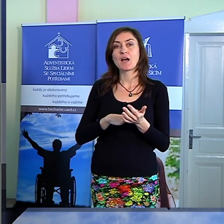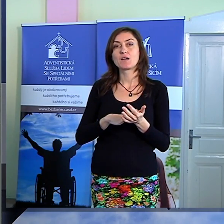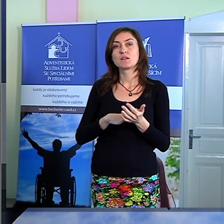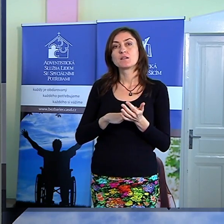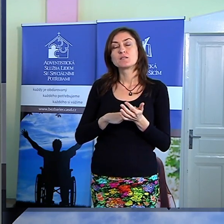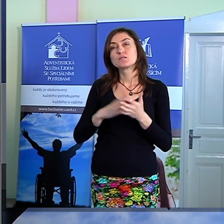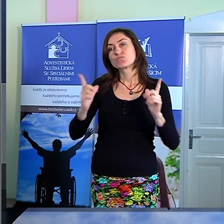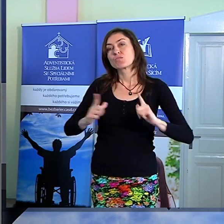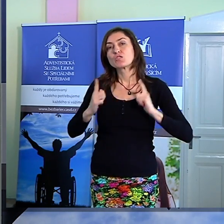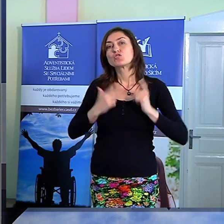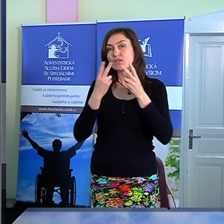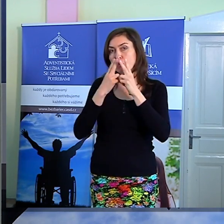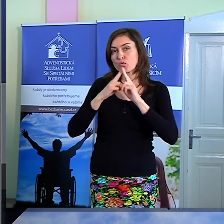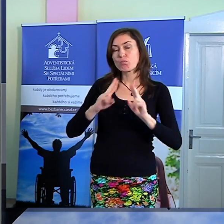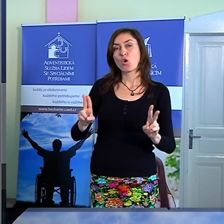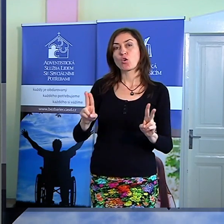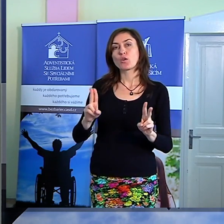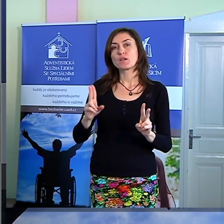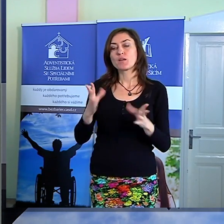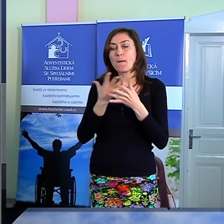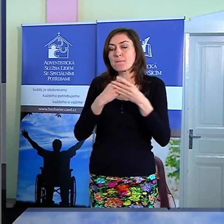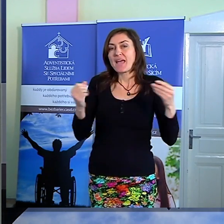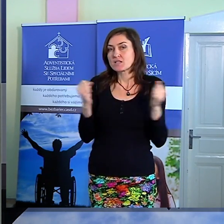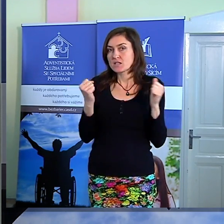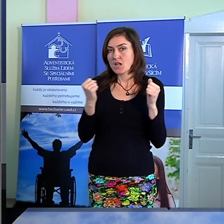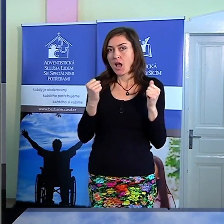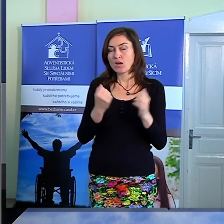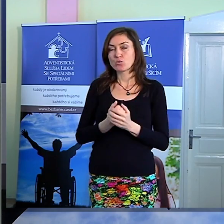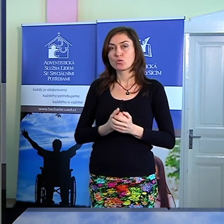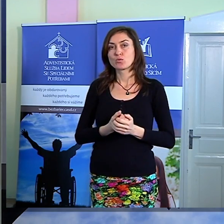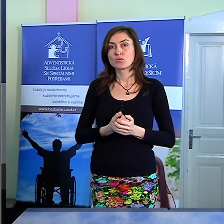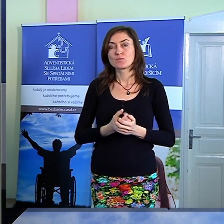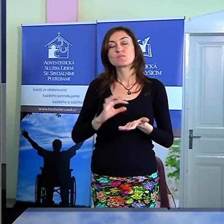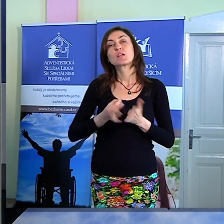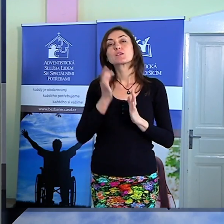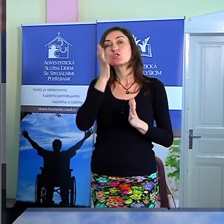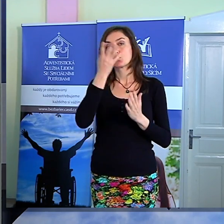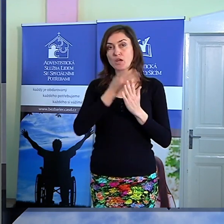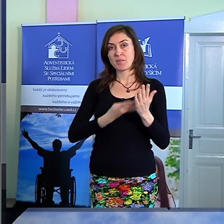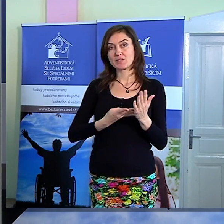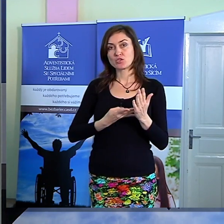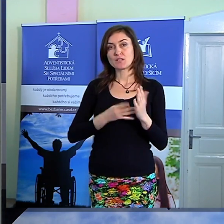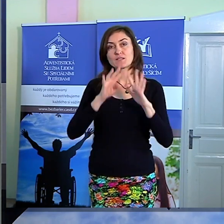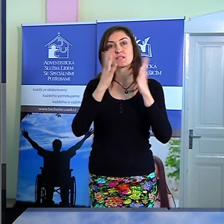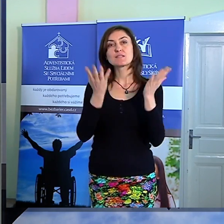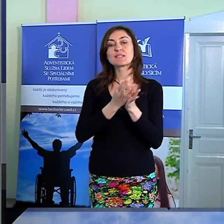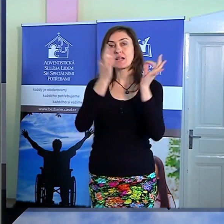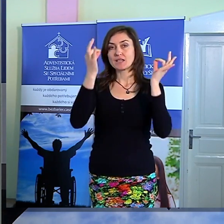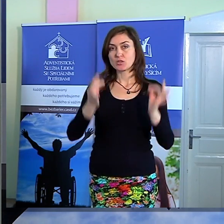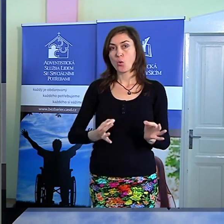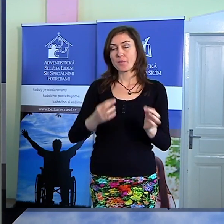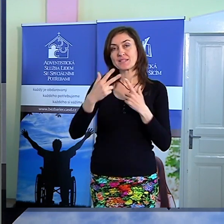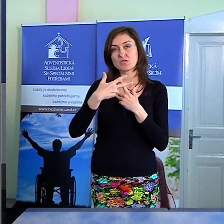pokoji? Co to znamená nemít strach? Když budete číst ten celý dopis do